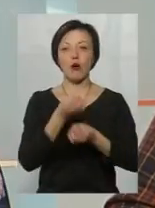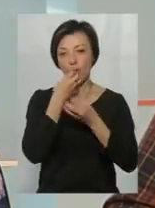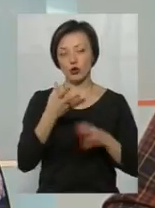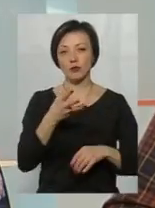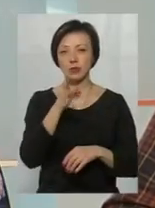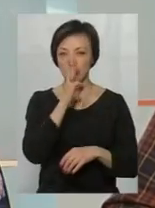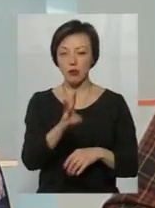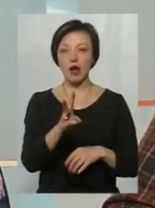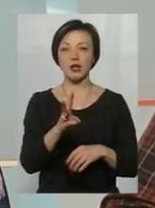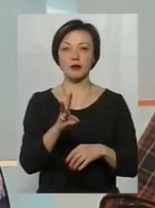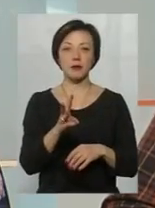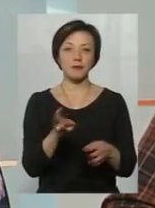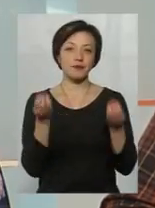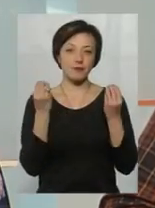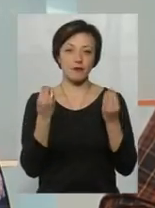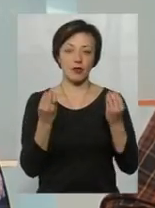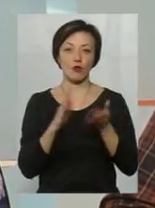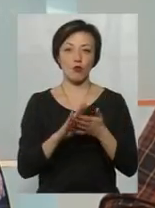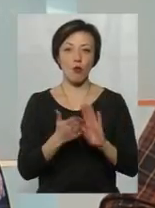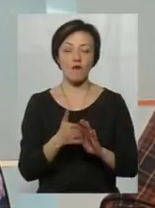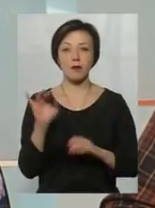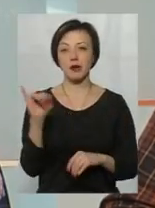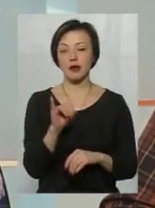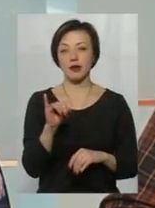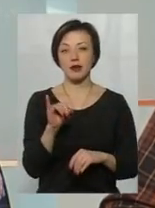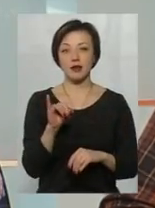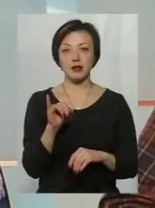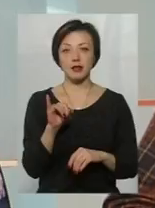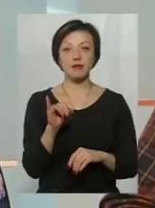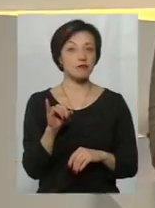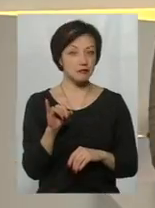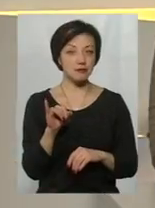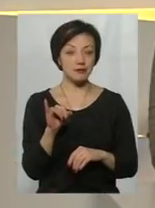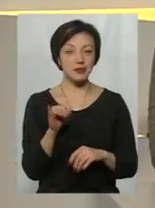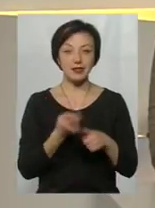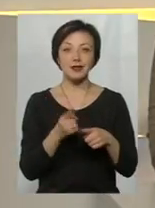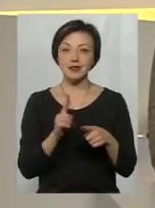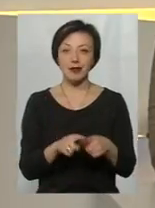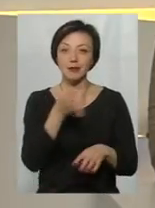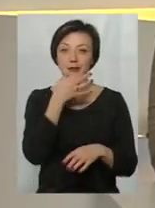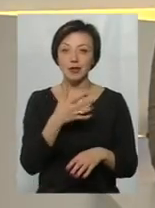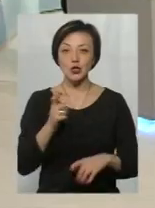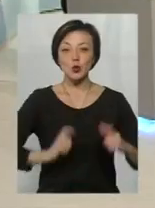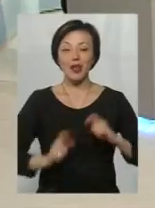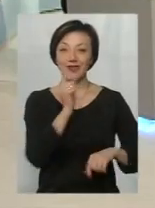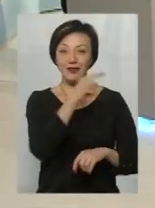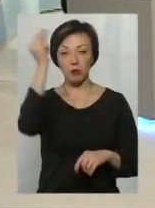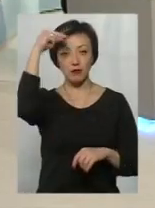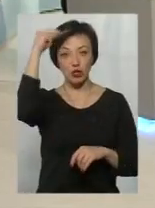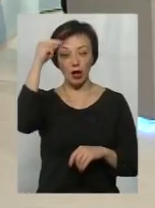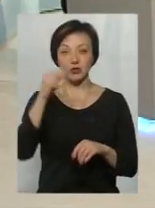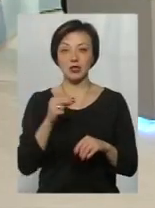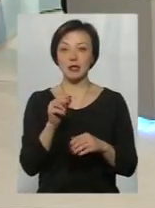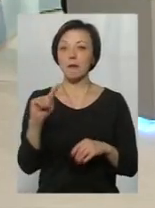зарплатами, виклювальними умовами. Це підкупає. Так, і студенти, які там навчаються, вони